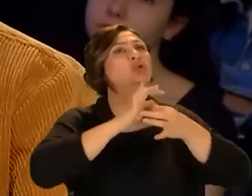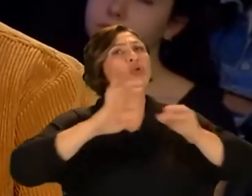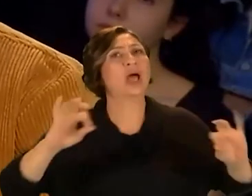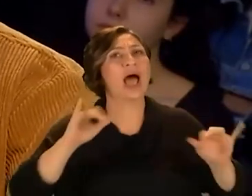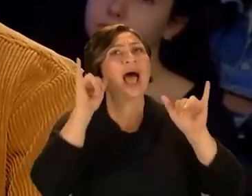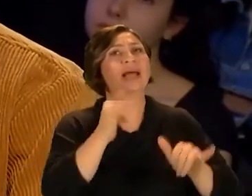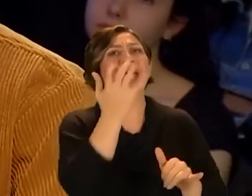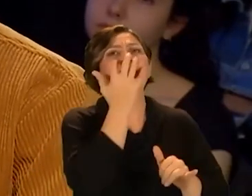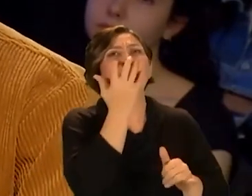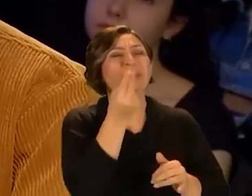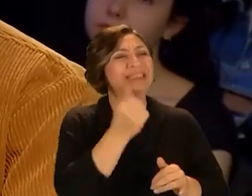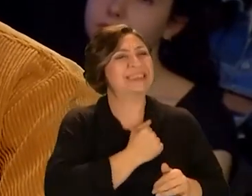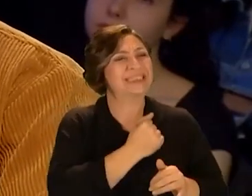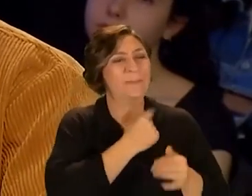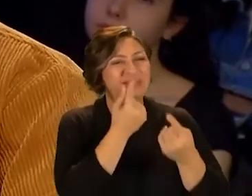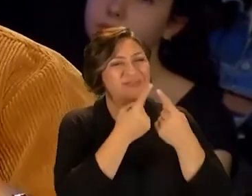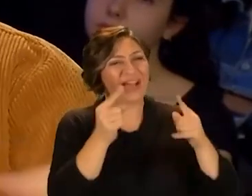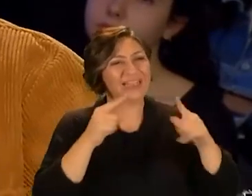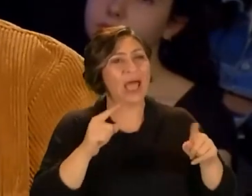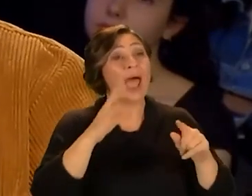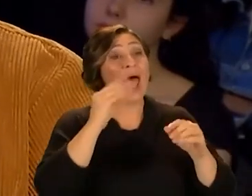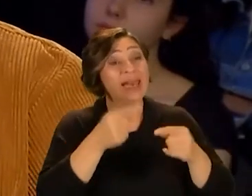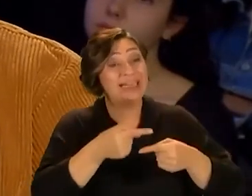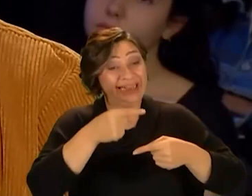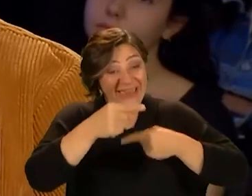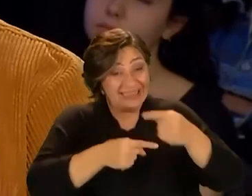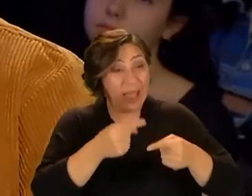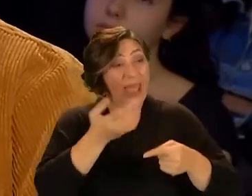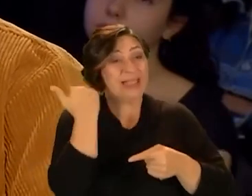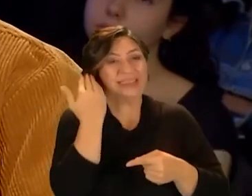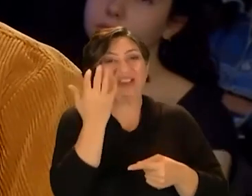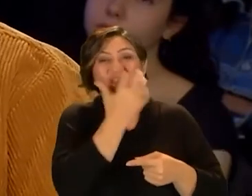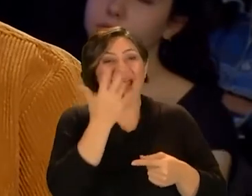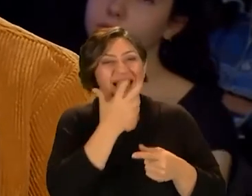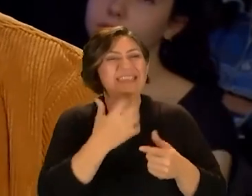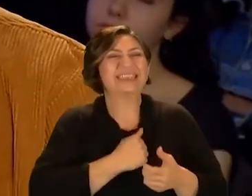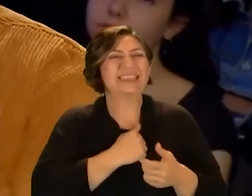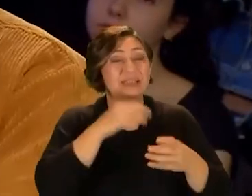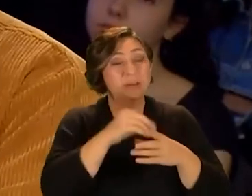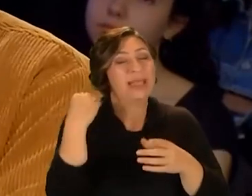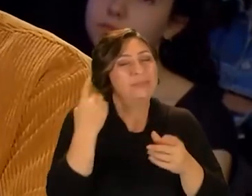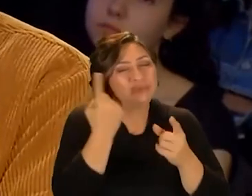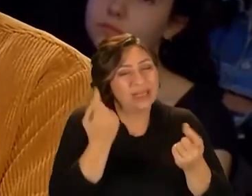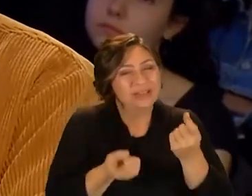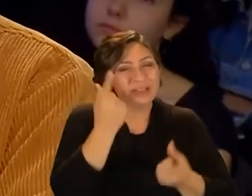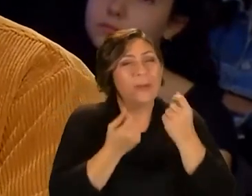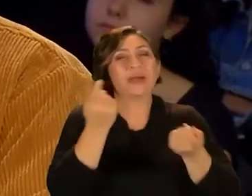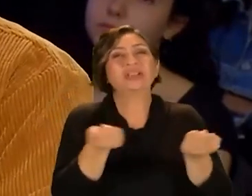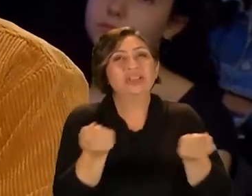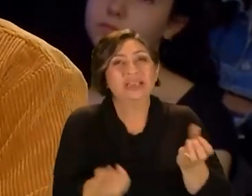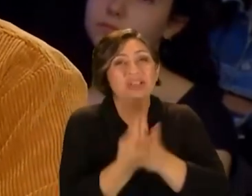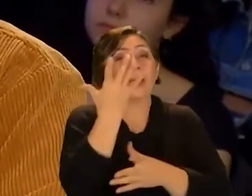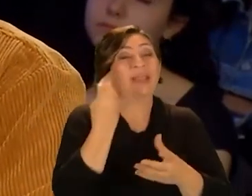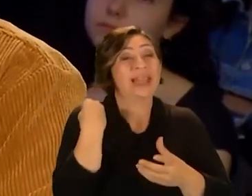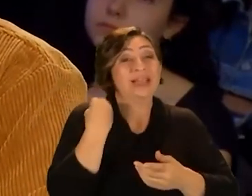sözlerinden, aynı edebiyattan sıkıldık. Biraz farklı bir şeyler. Aslında her nesil bir önceki edebiyattan sıkıldığı için yeni bir şeyler doğurmaya çalışıyor. Tabii ki. Biz de yeni bir şeyler doğurmaya